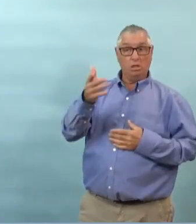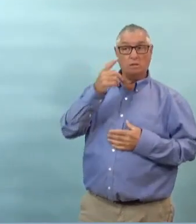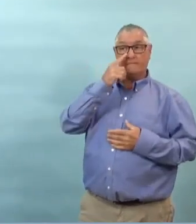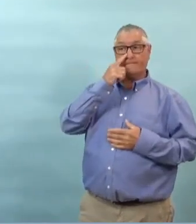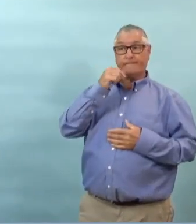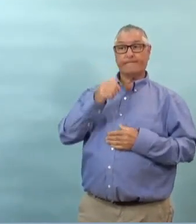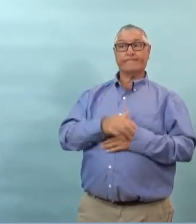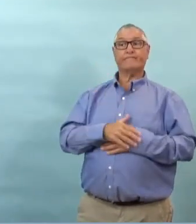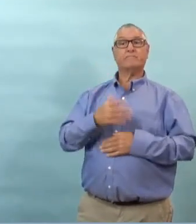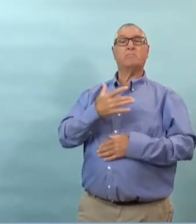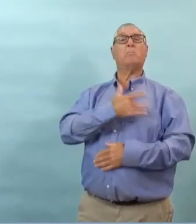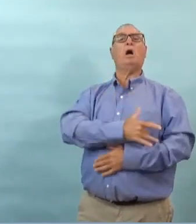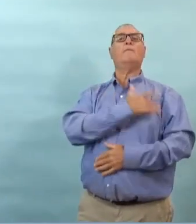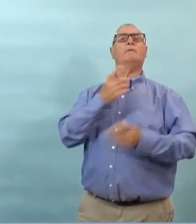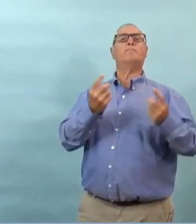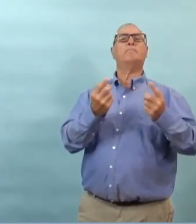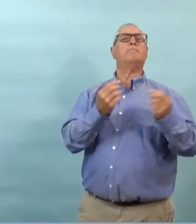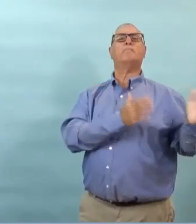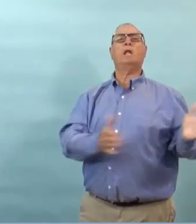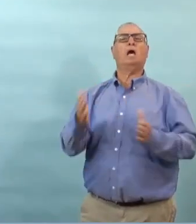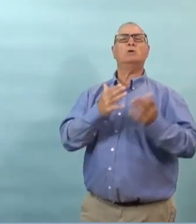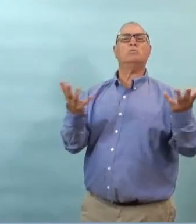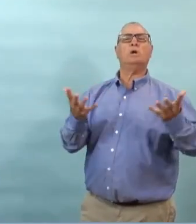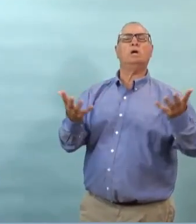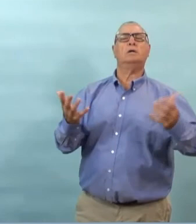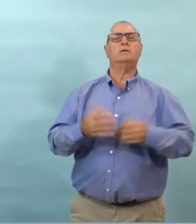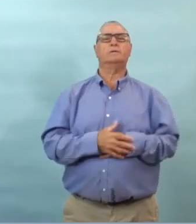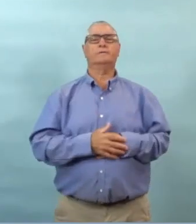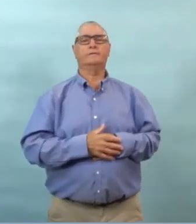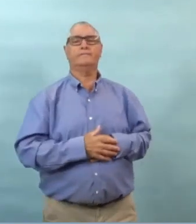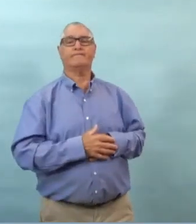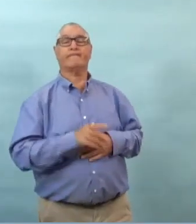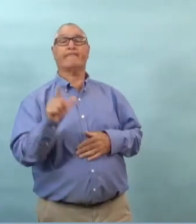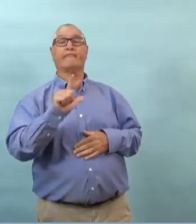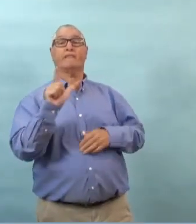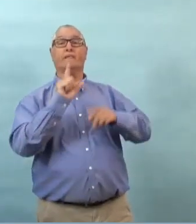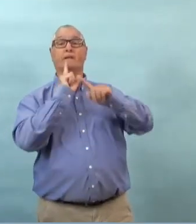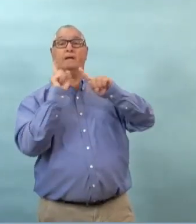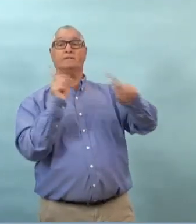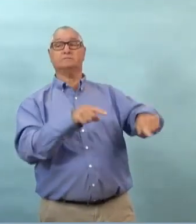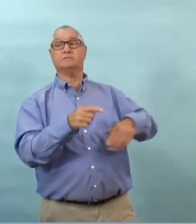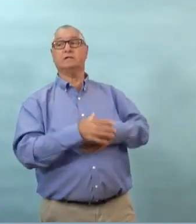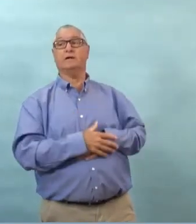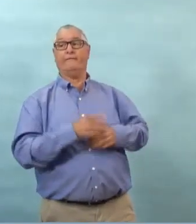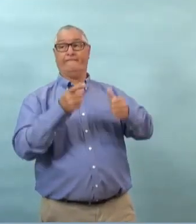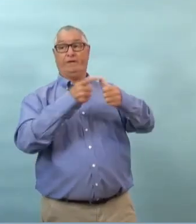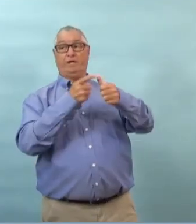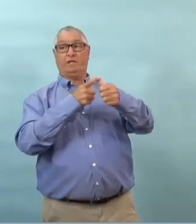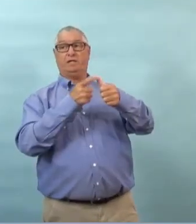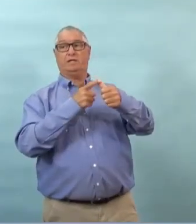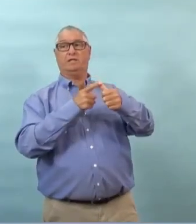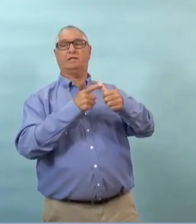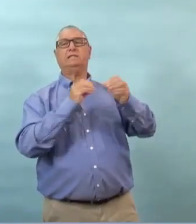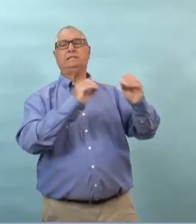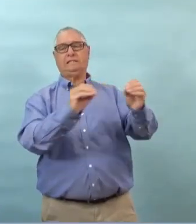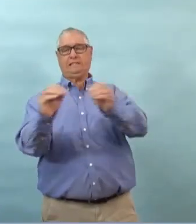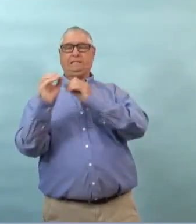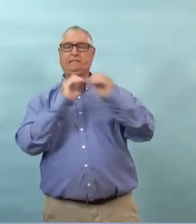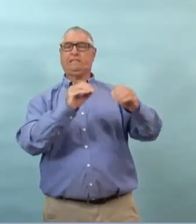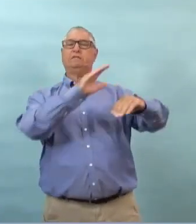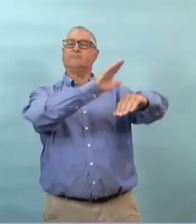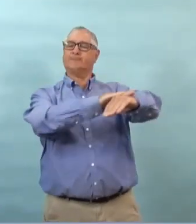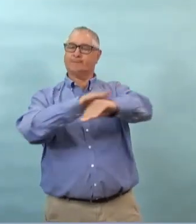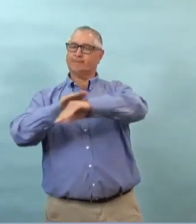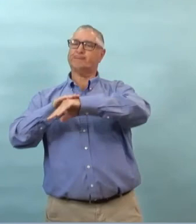pour pouvoir dire aux gens non non ça ne peut pas se produire comme ça la première ligne de défense bien